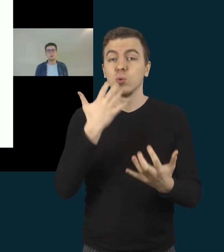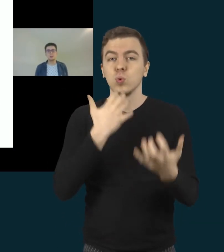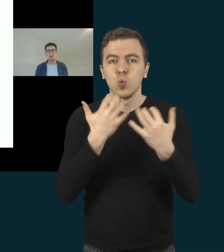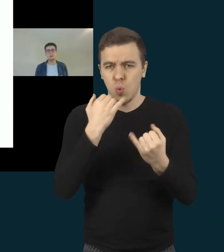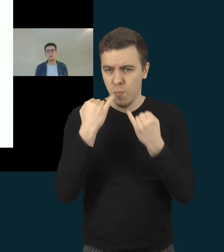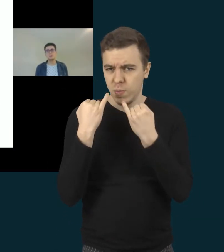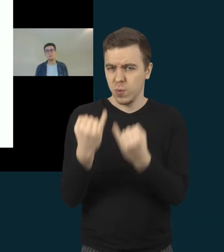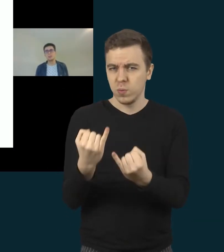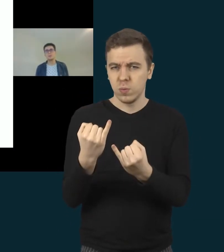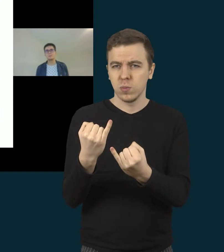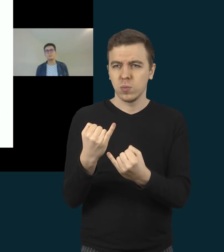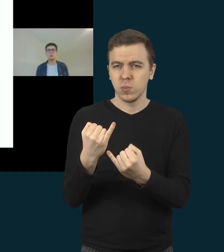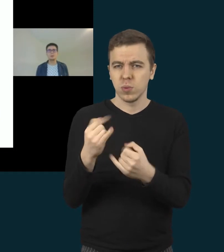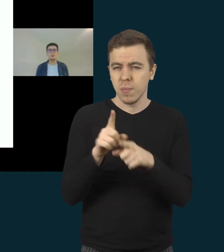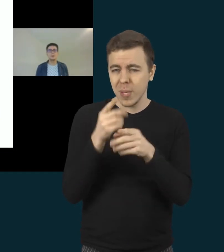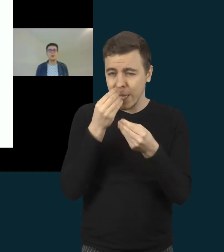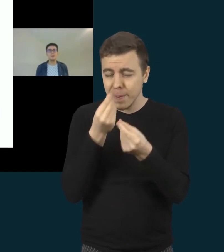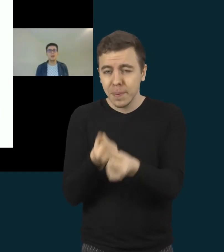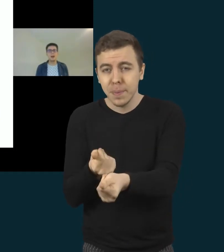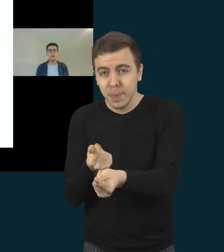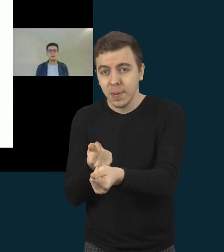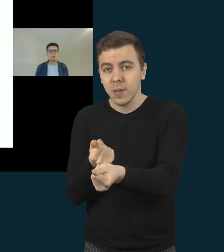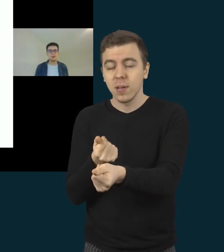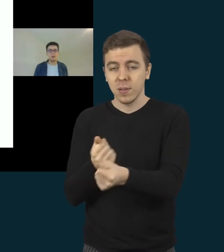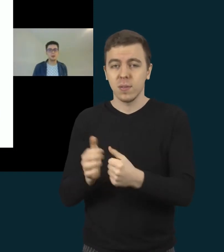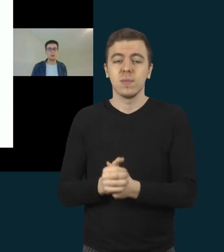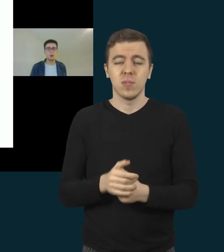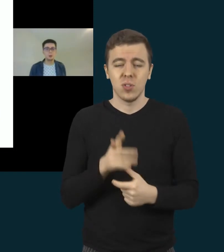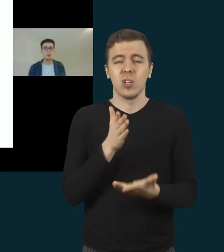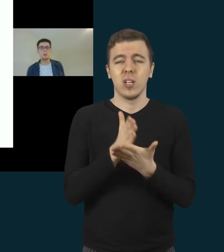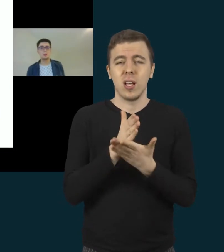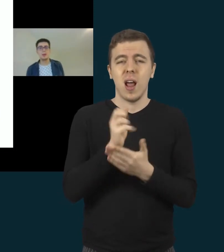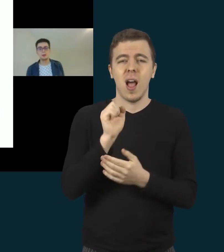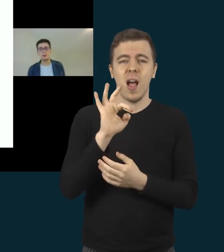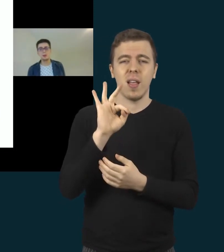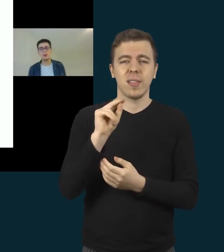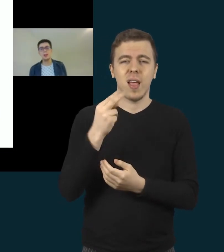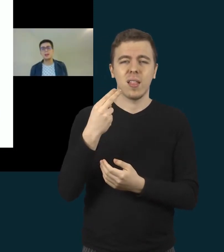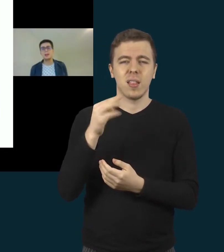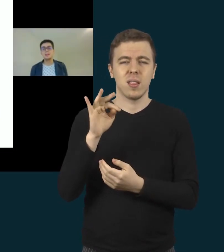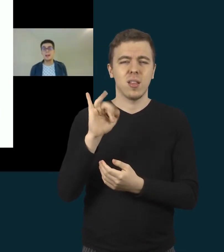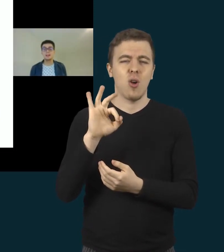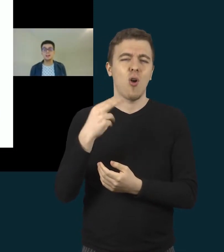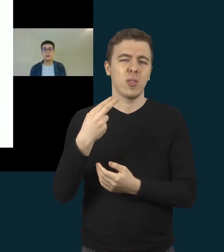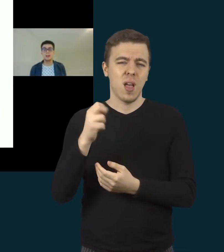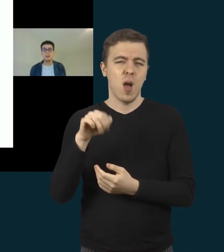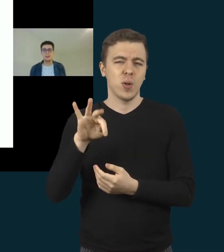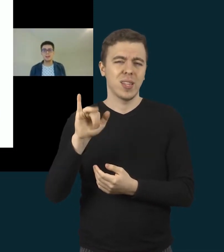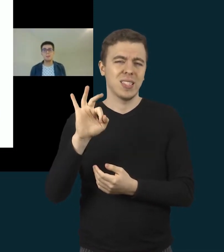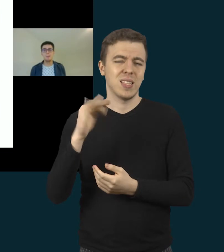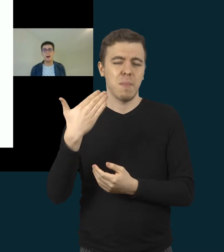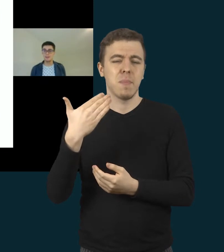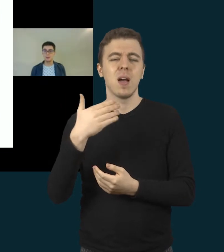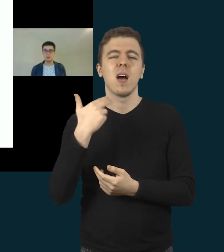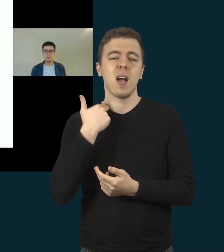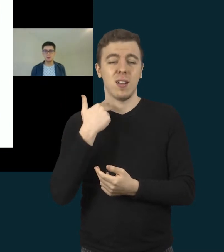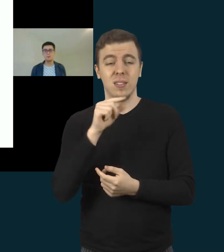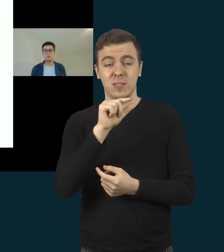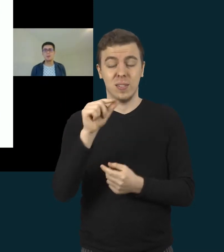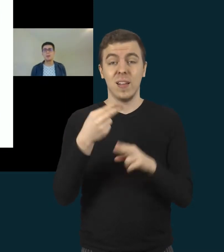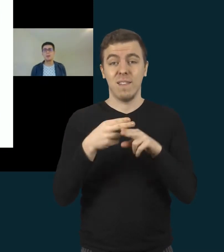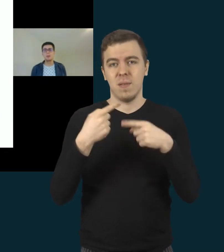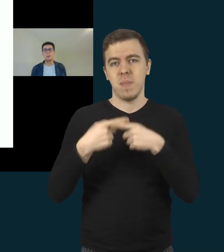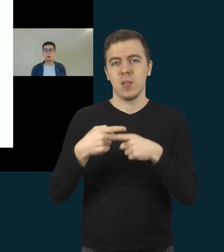būtent remiasi attention autism metodu. Sekantis elementas yra pasakojimas.